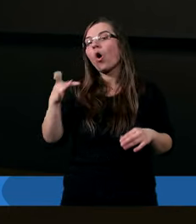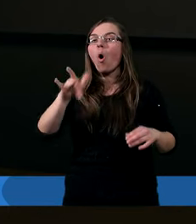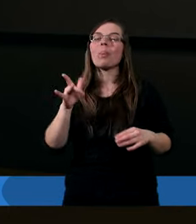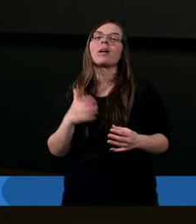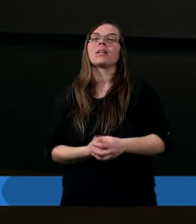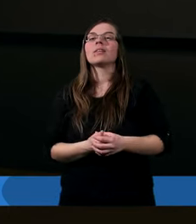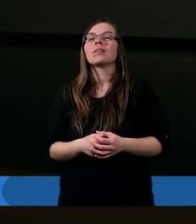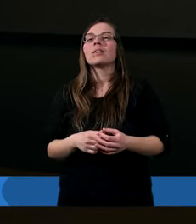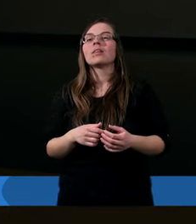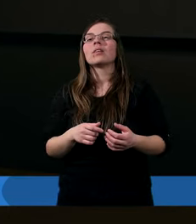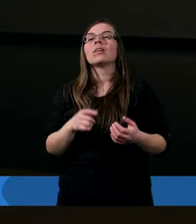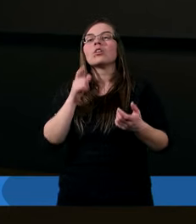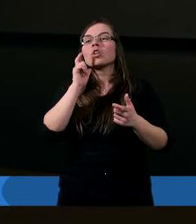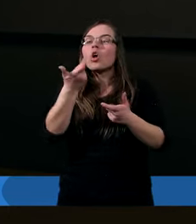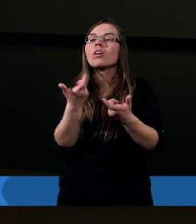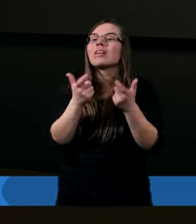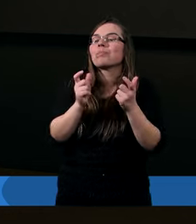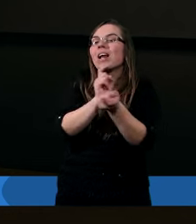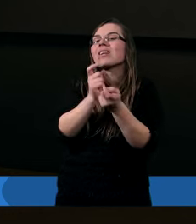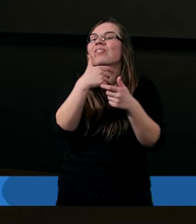przeciwwaga.